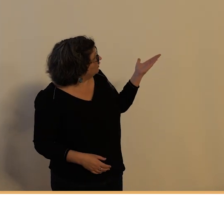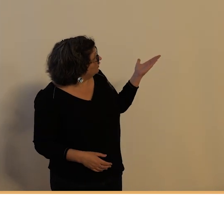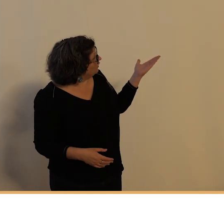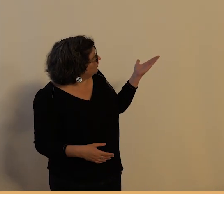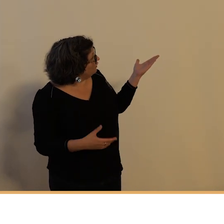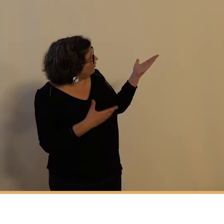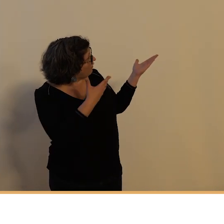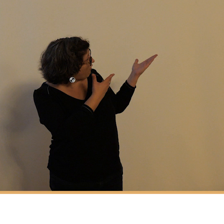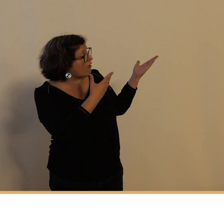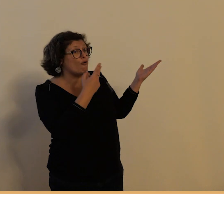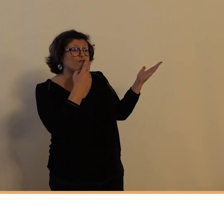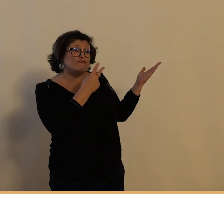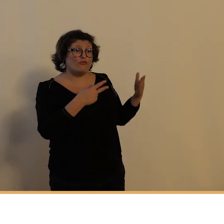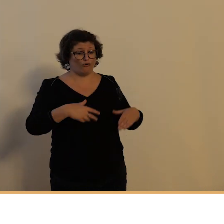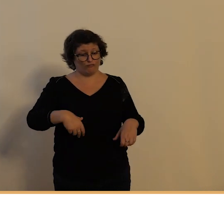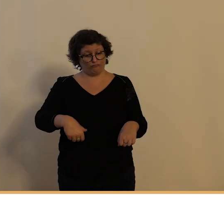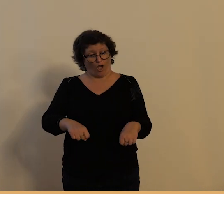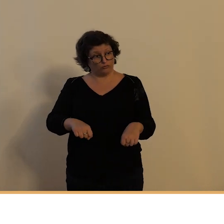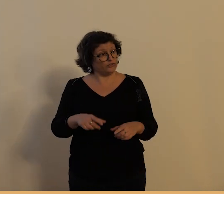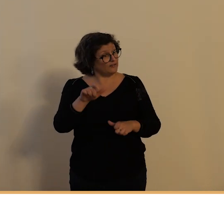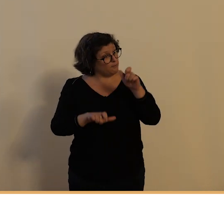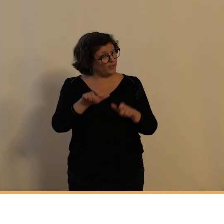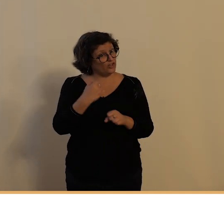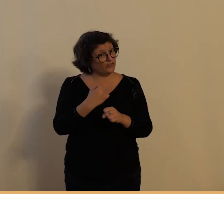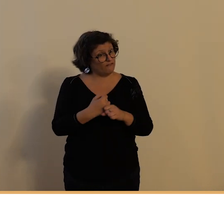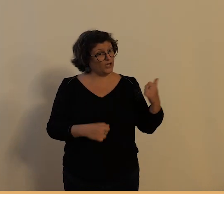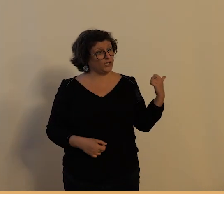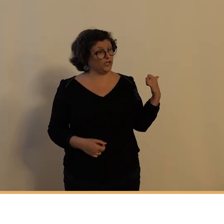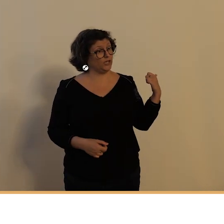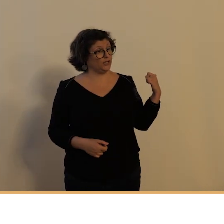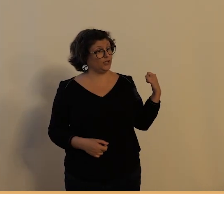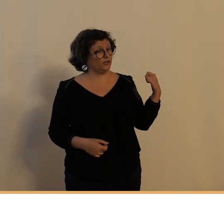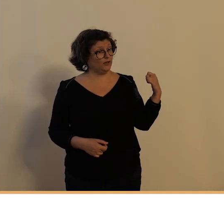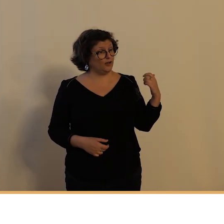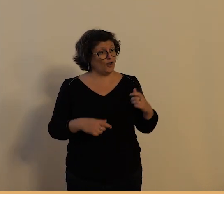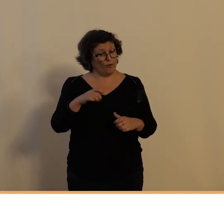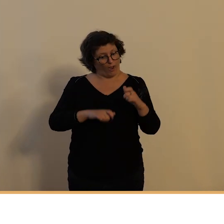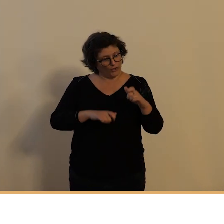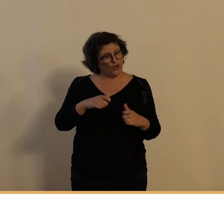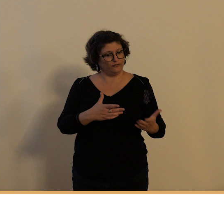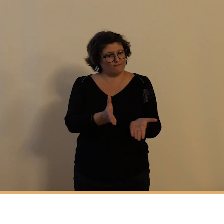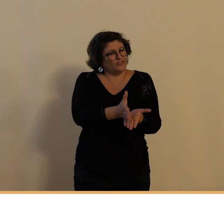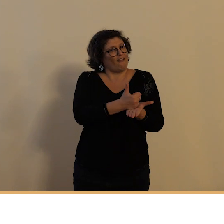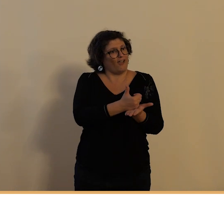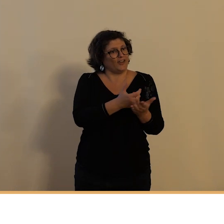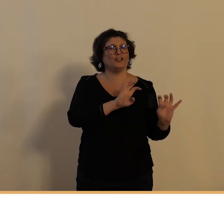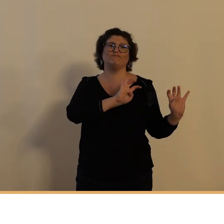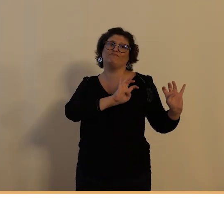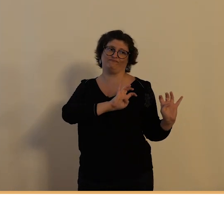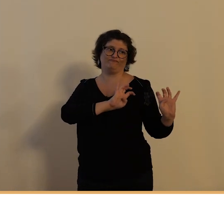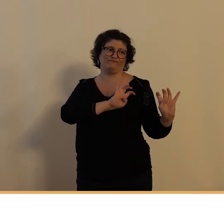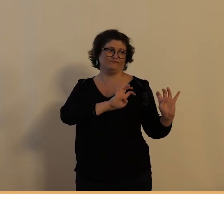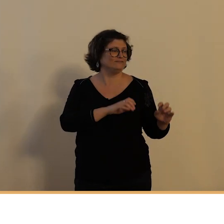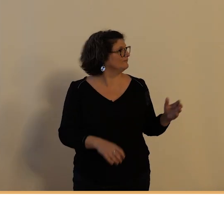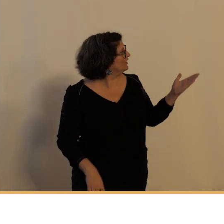bicyclette puisque donc c'est une scène de travail où les employés ont posé vous voyez au centre un